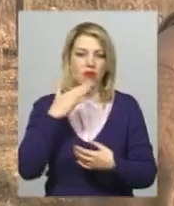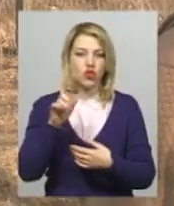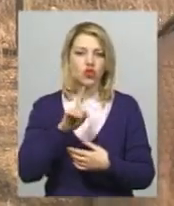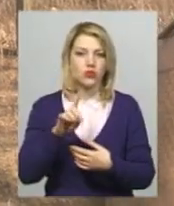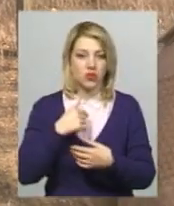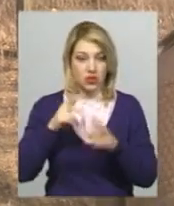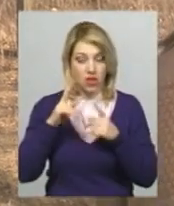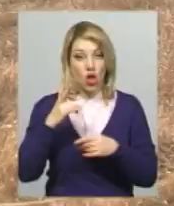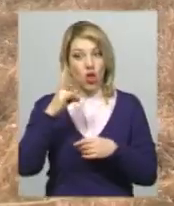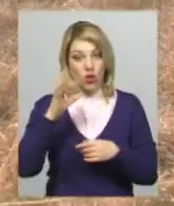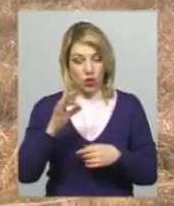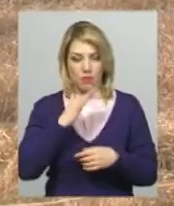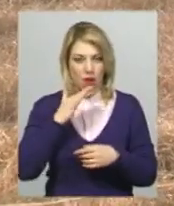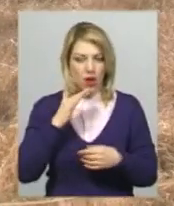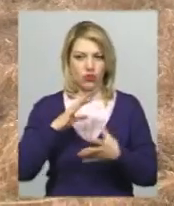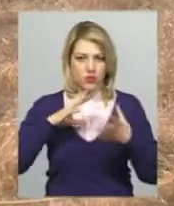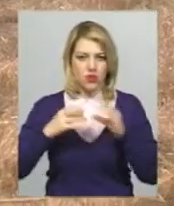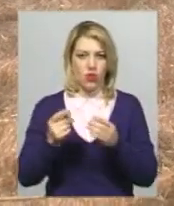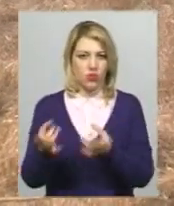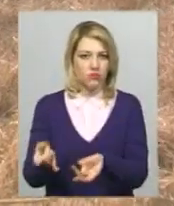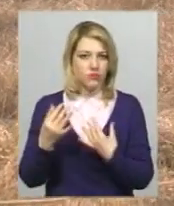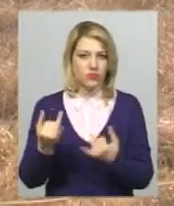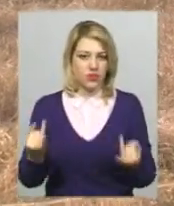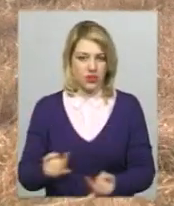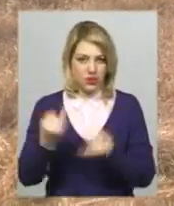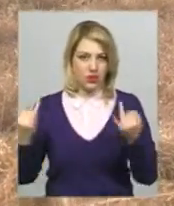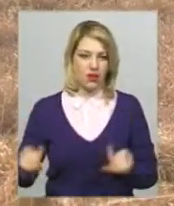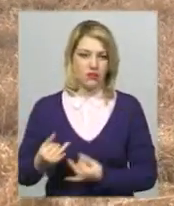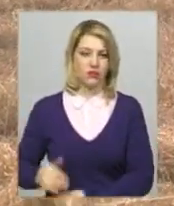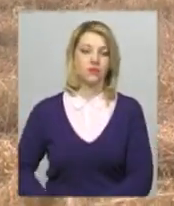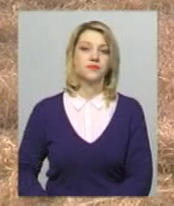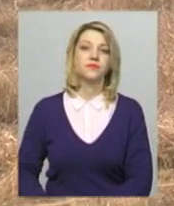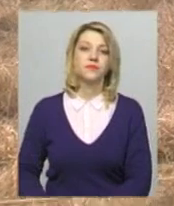багато чого цікавого нам дають. Тетяна Ворожцова, Віктор Кривий, новини Поділля, Центр.